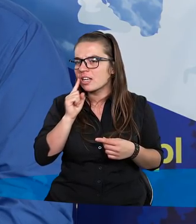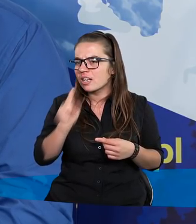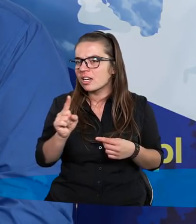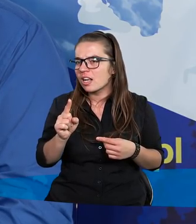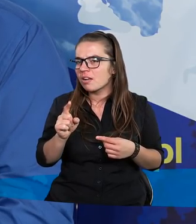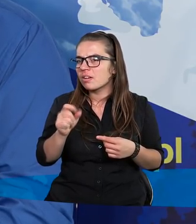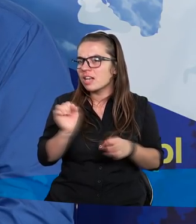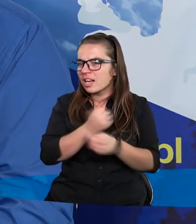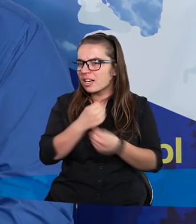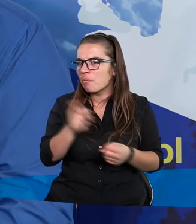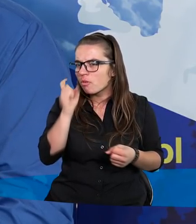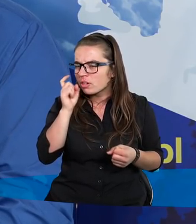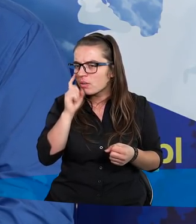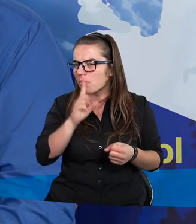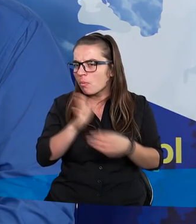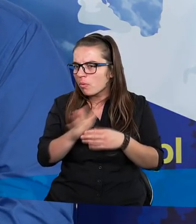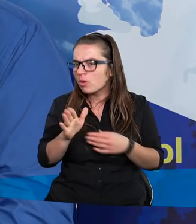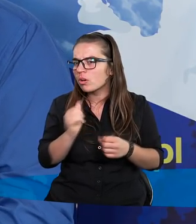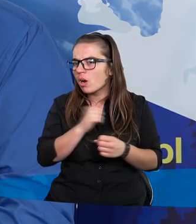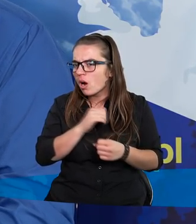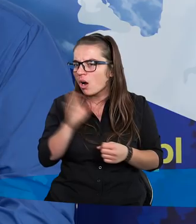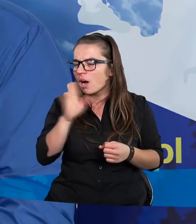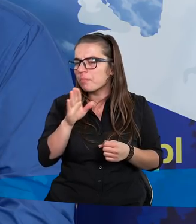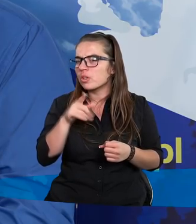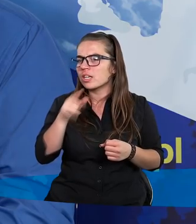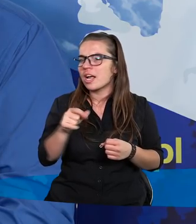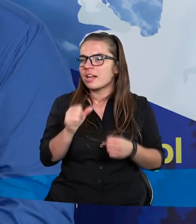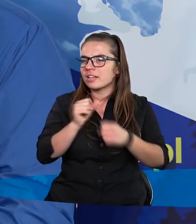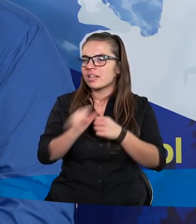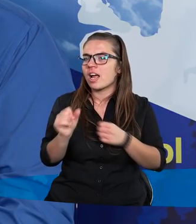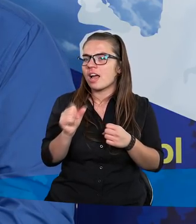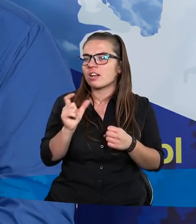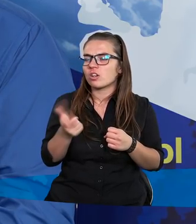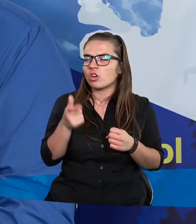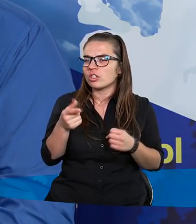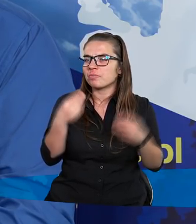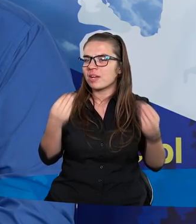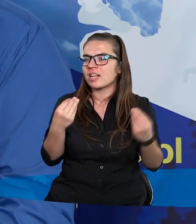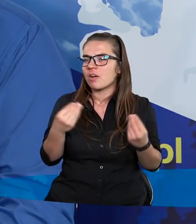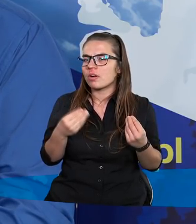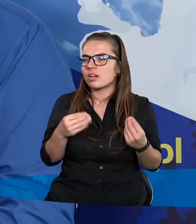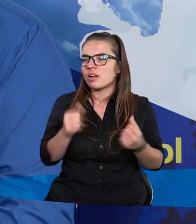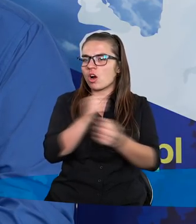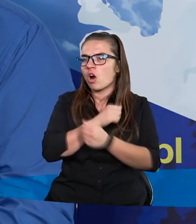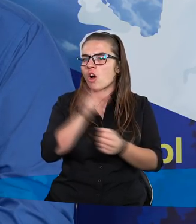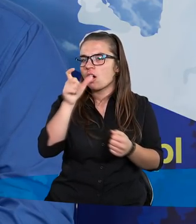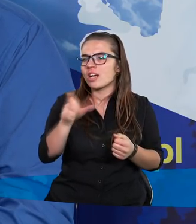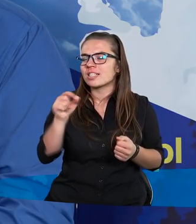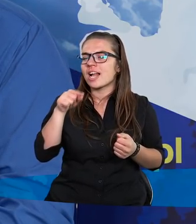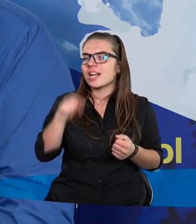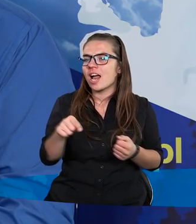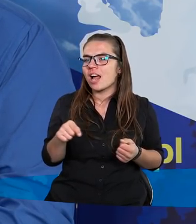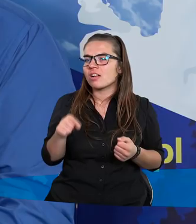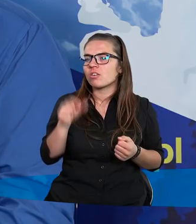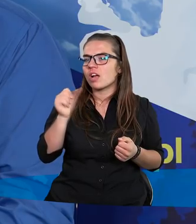niesamowitym człowiekiem. Po prostu kocham cię. Kocham cię, jak trzymasz mnie w swoich ciepłych dłoniach. Kocham cię za to,